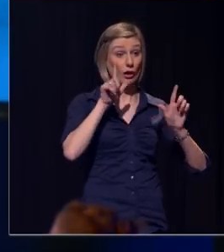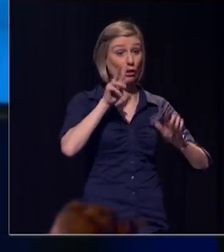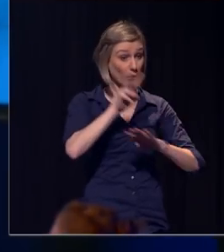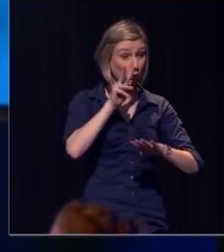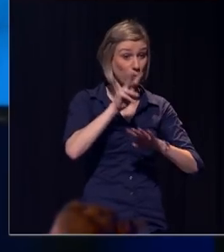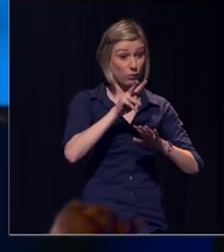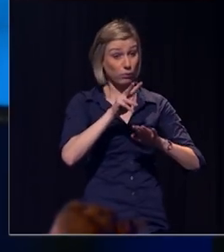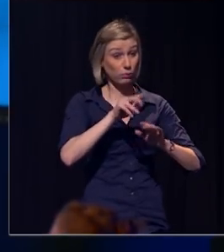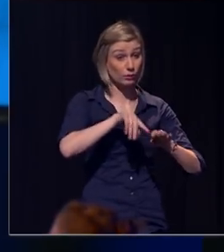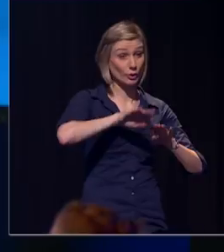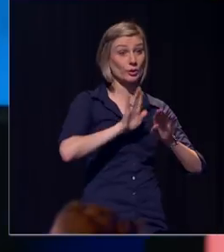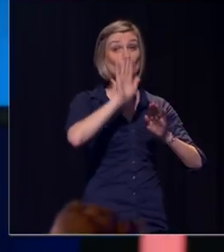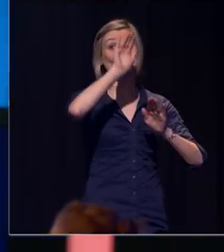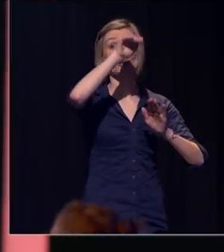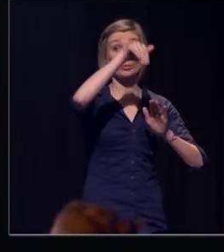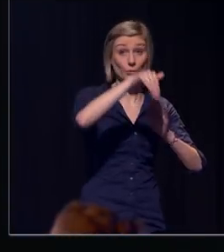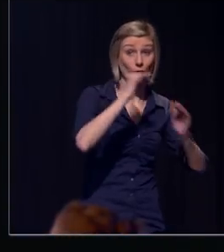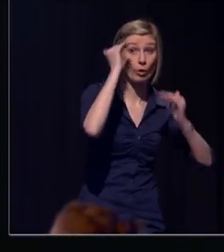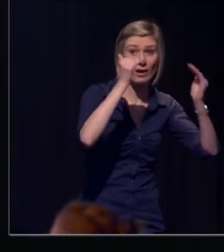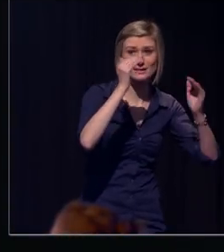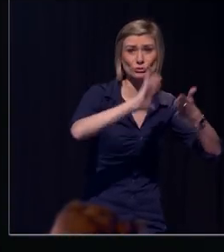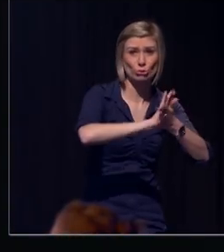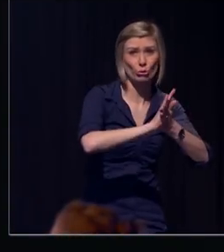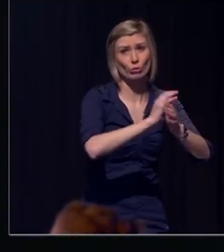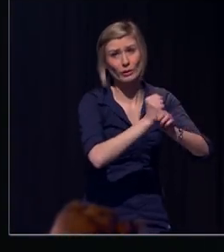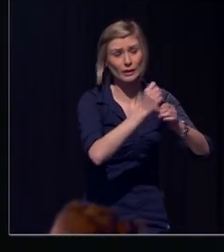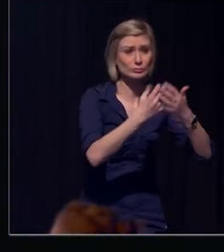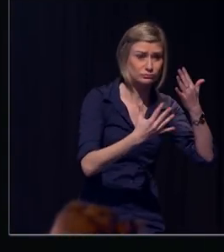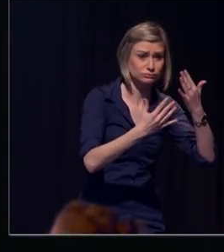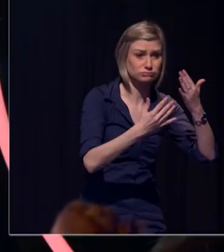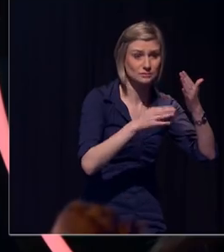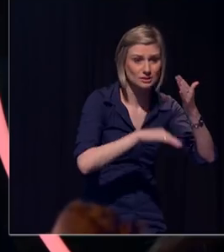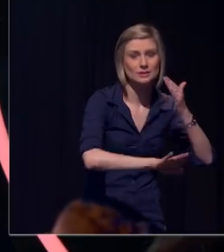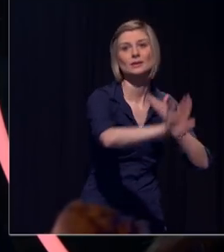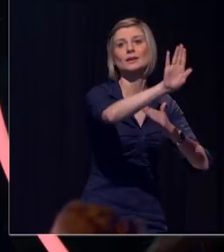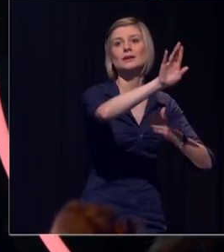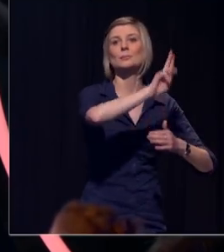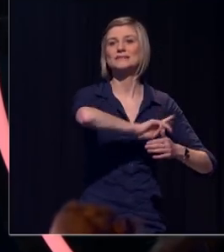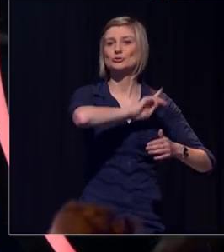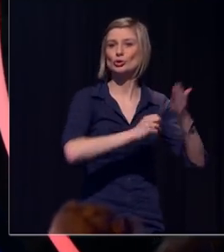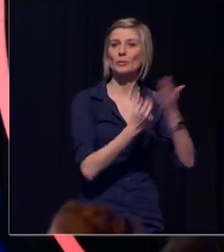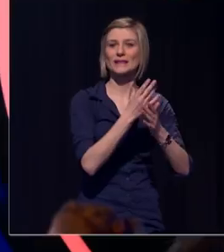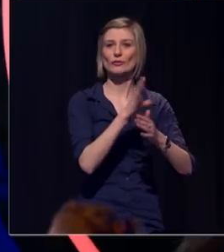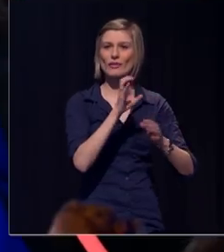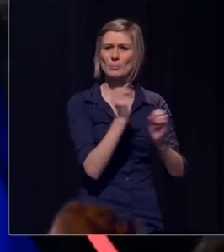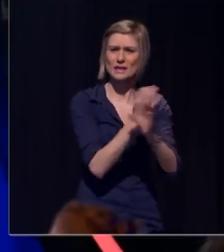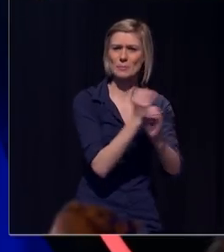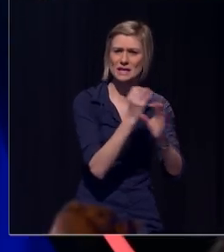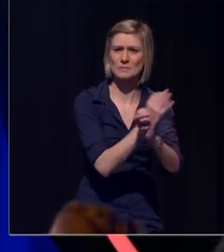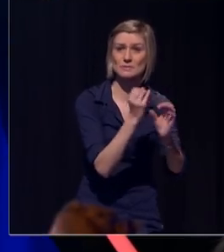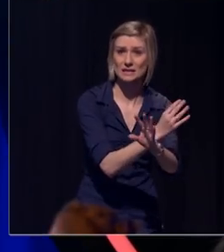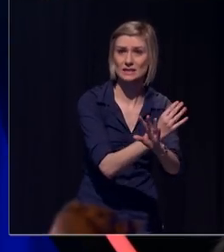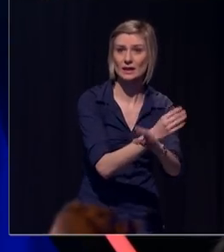volwassenen en het leven wordt druk. En dan gaan we op pensioen, hebben we weer veel vrije tijd en dan piekt dat mediagebruik in. Maar in die buik van die u,